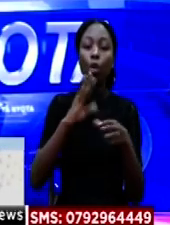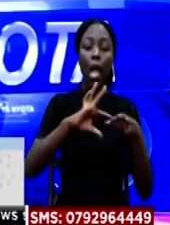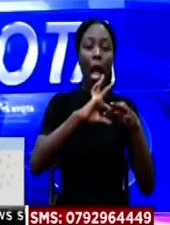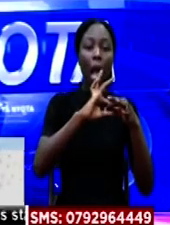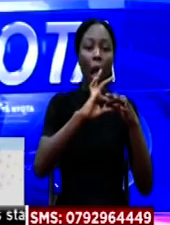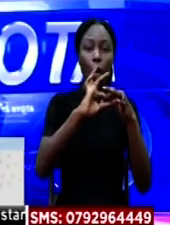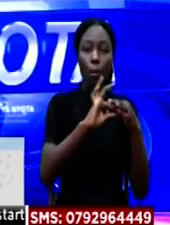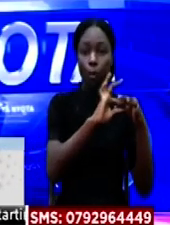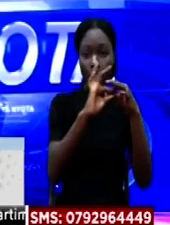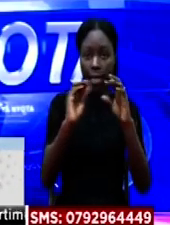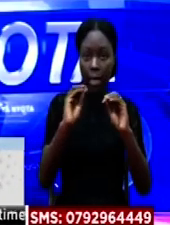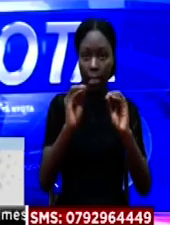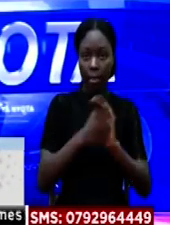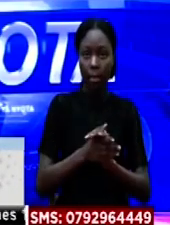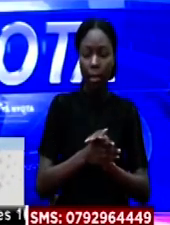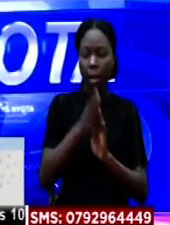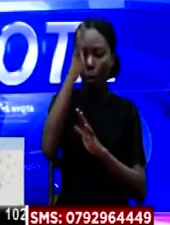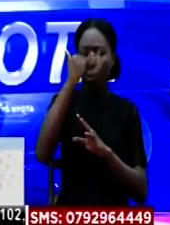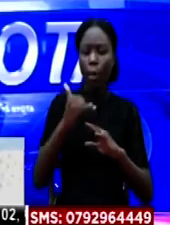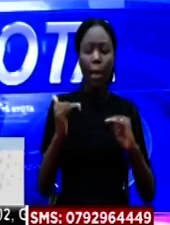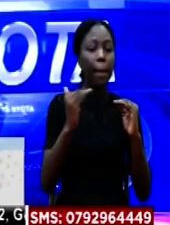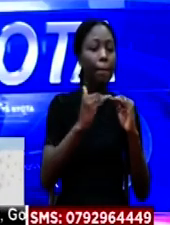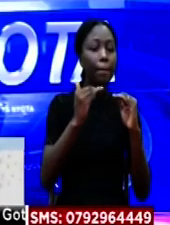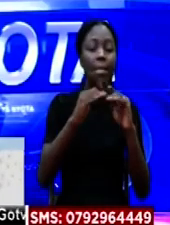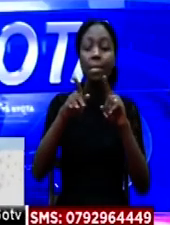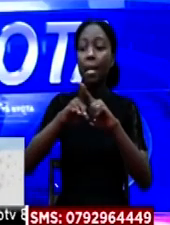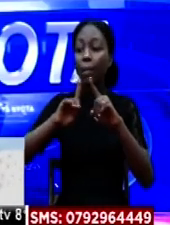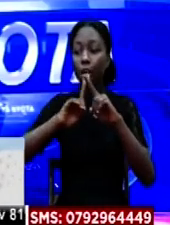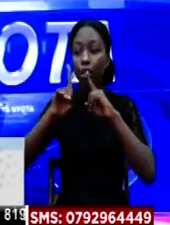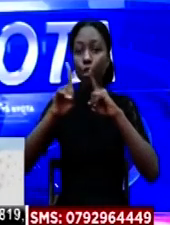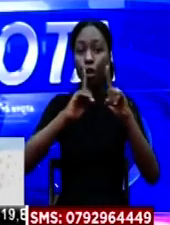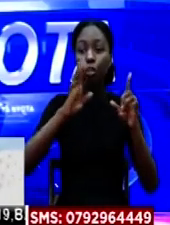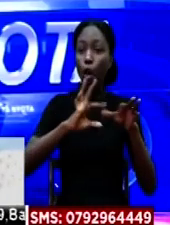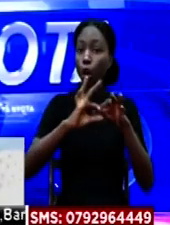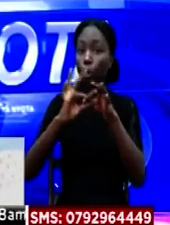jamii ya mulembe Bona haijakiti kwa wakati moja Na ikazungumza kwa sauti moja Na ona kuna